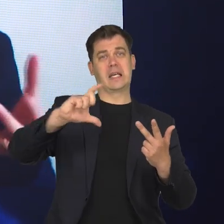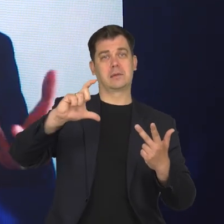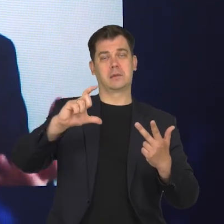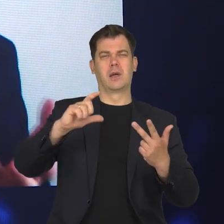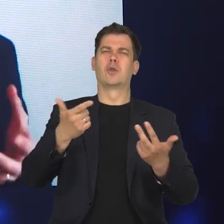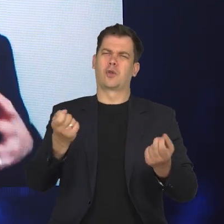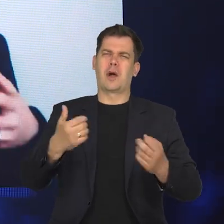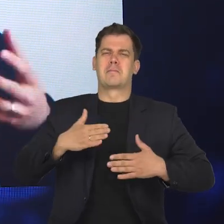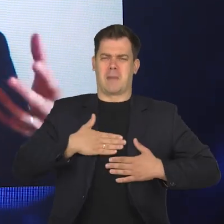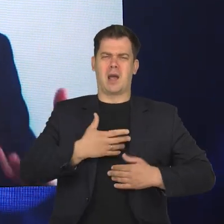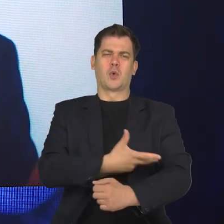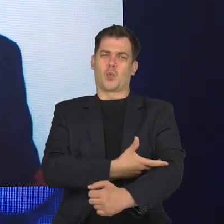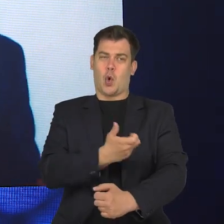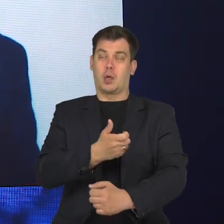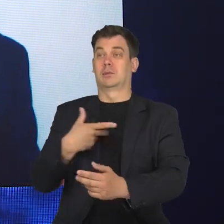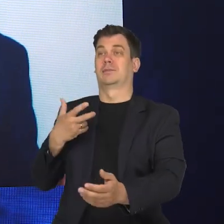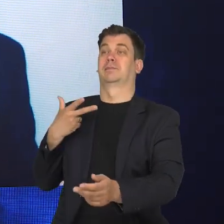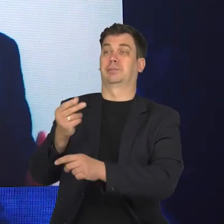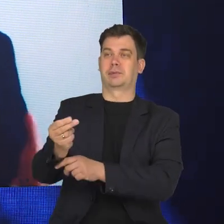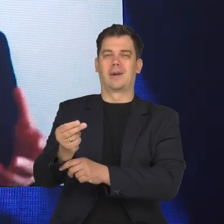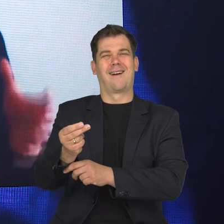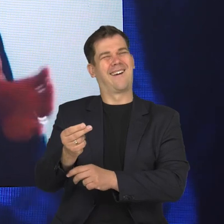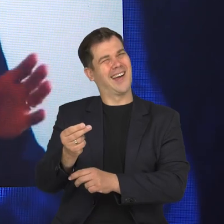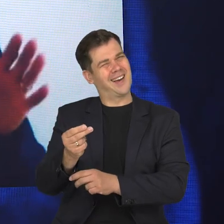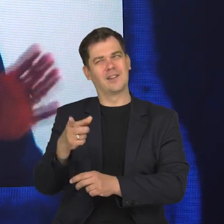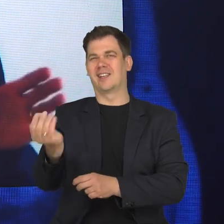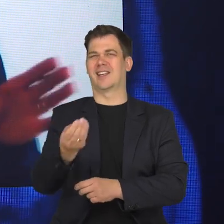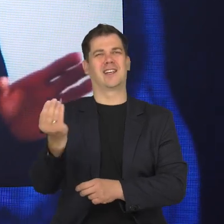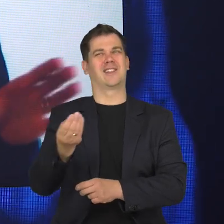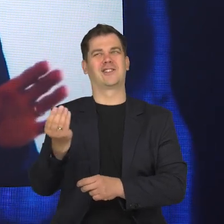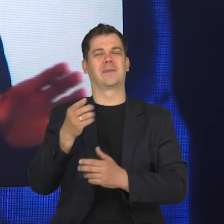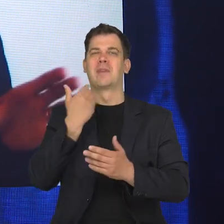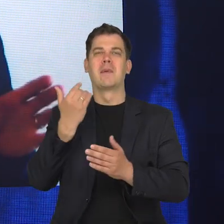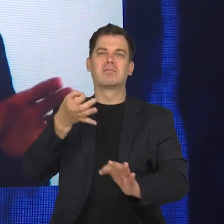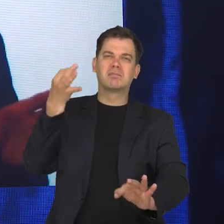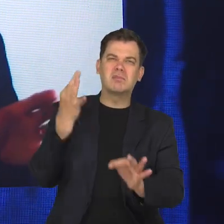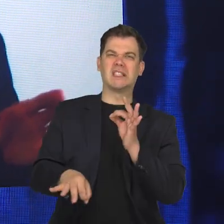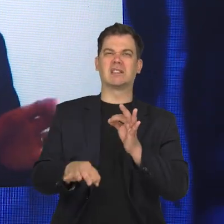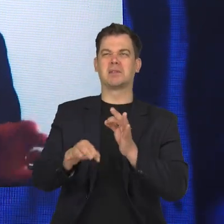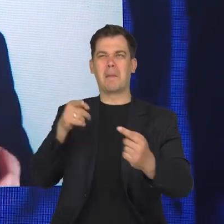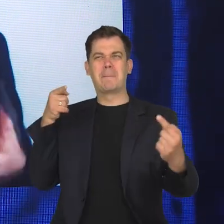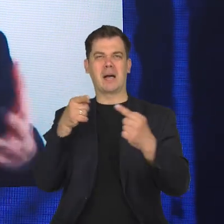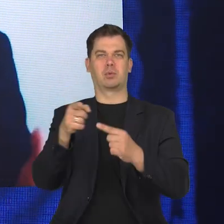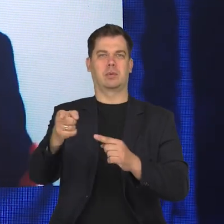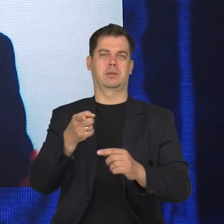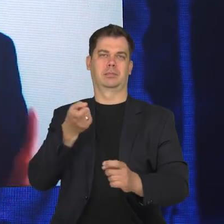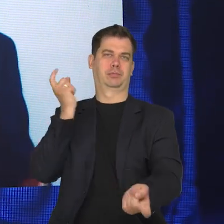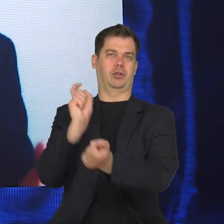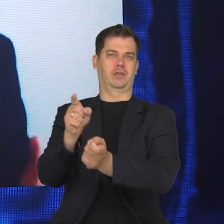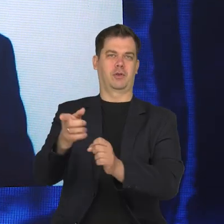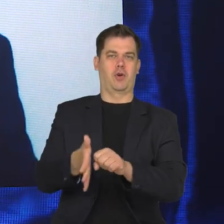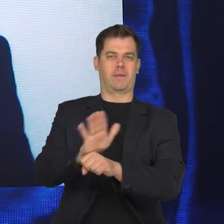mamy jakieś narzędzie, mamy jakąś broń przeciwko wirusowi, ale ta broń na razie jest troszkę rozkalibrowana i jeszcze pewnie mamy do niej